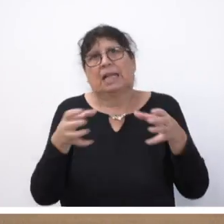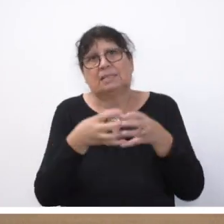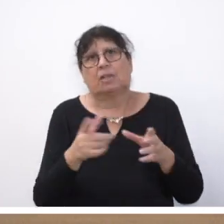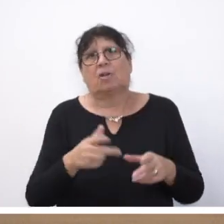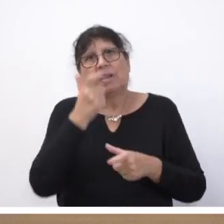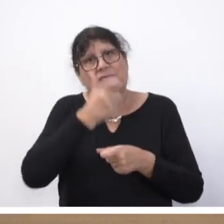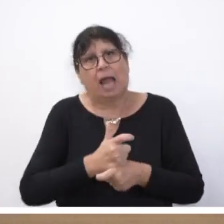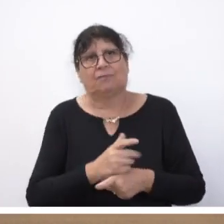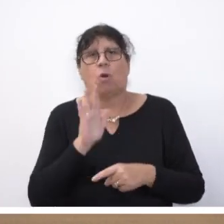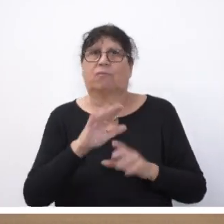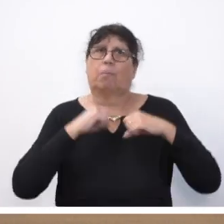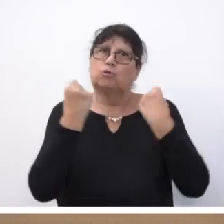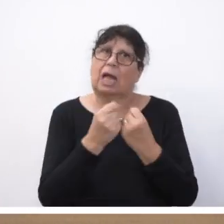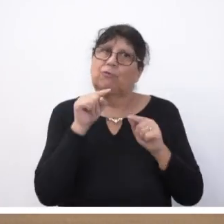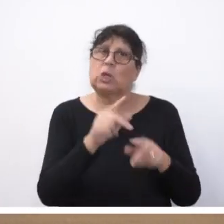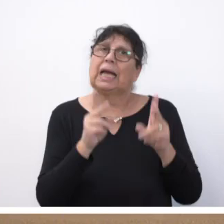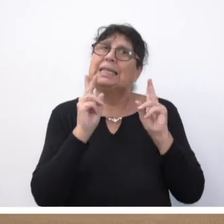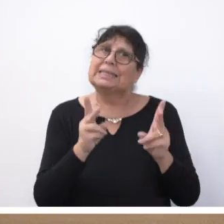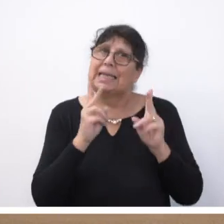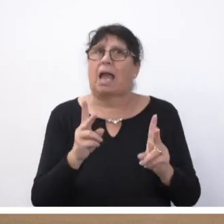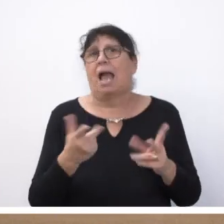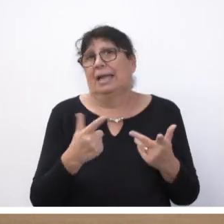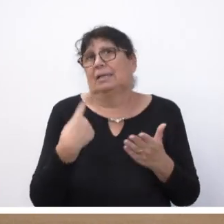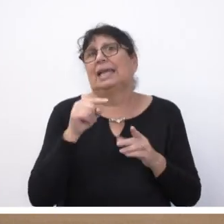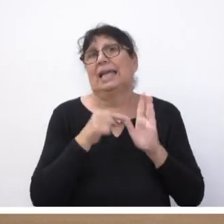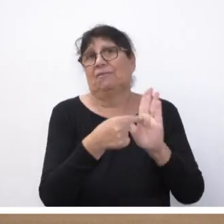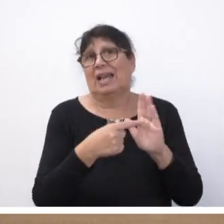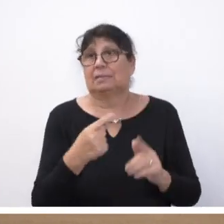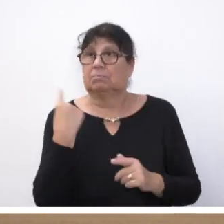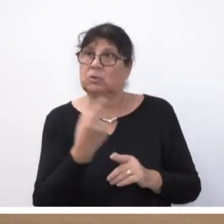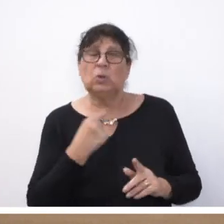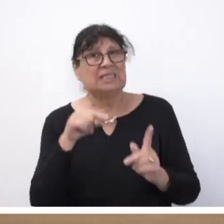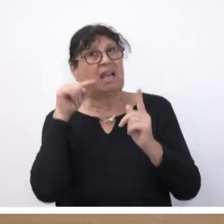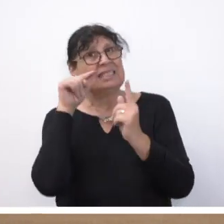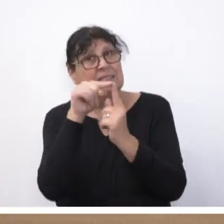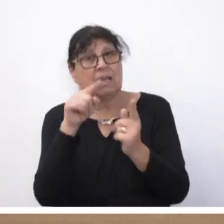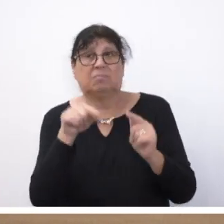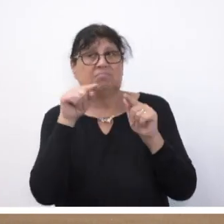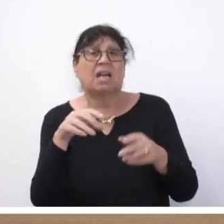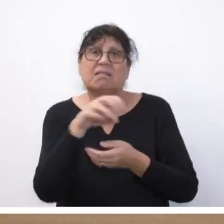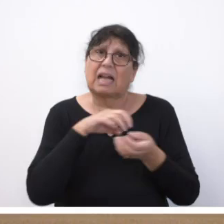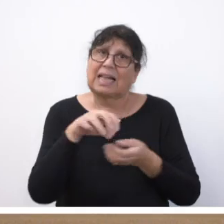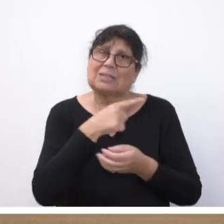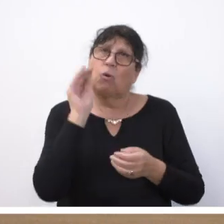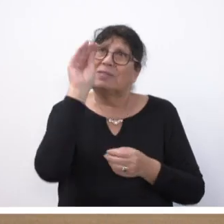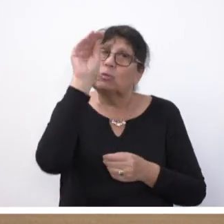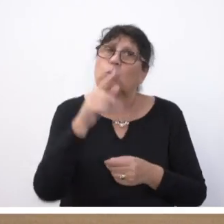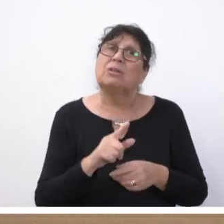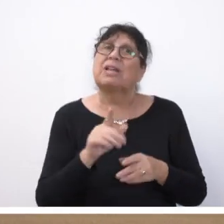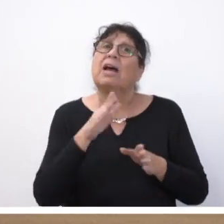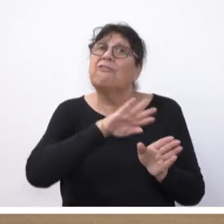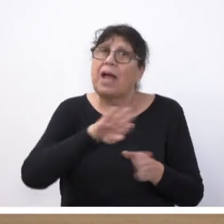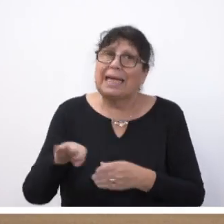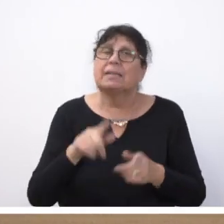Staates für ihre Sicherheit hinweisen. Es muss unser Ziel sein, solche Katastrophen in Zukunft zu verhindern oder zumindest deren